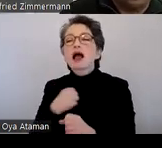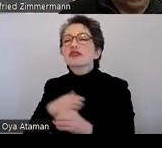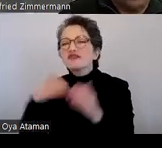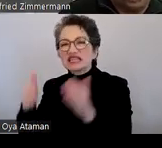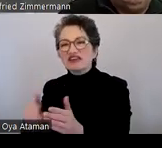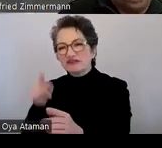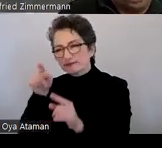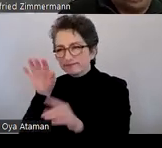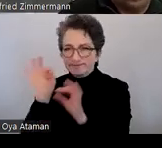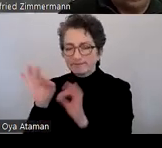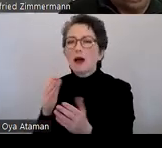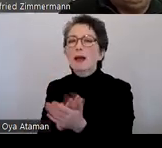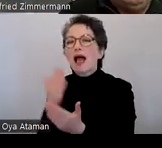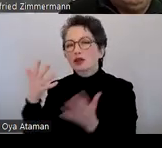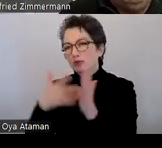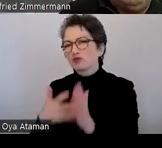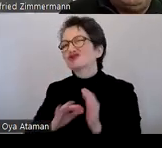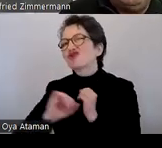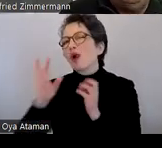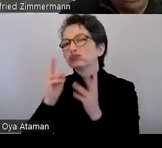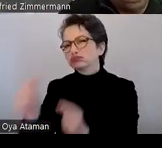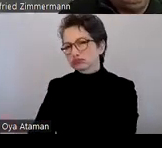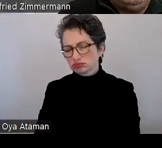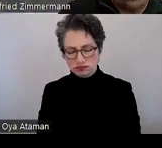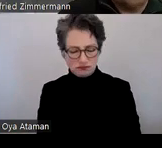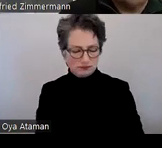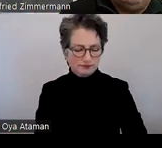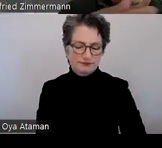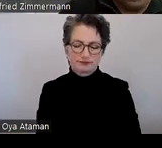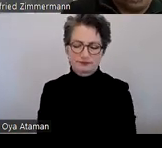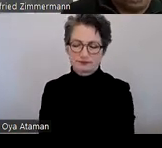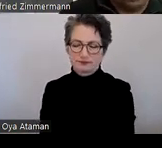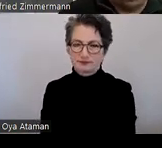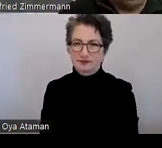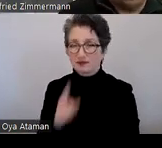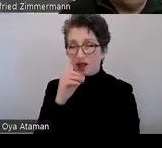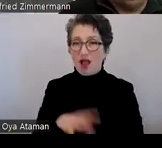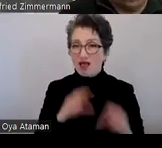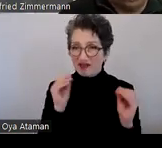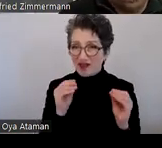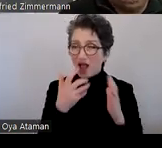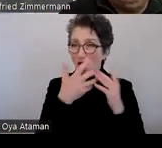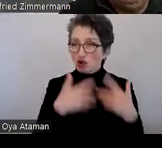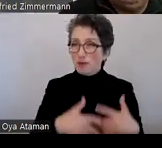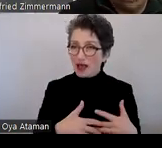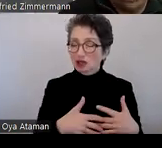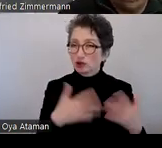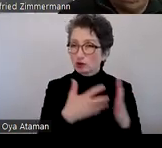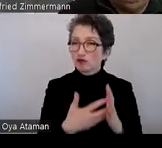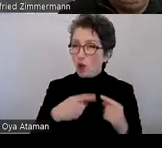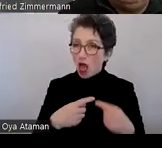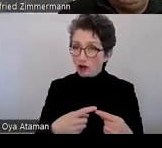Und dann kann die manuelle Prüfung viel schneller vor sich gehen, wenn ich am Anfang so eine automatische Prüfung